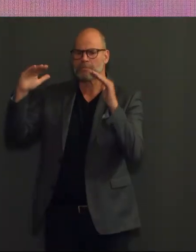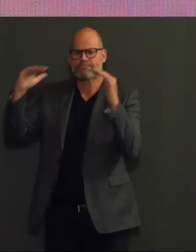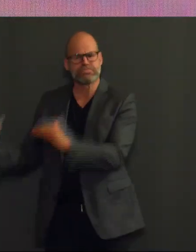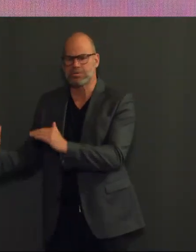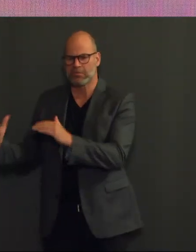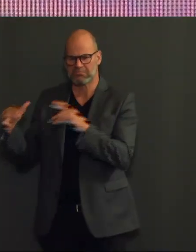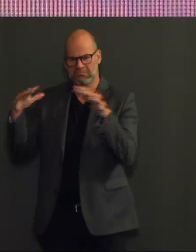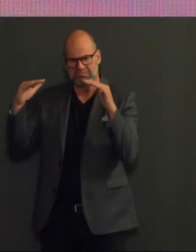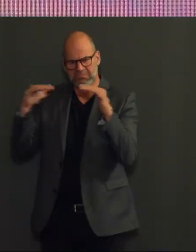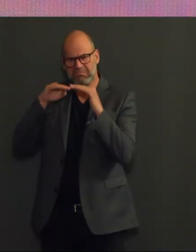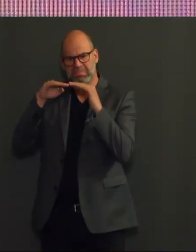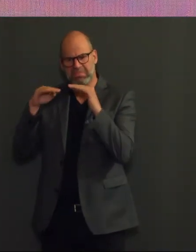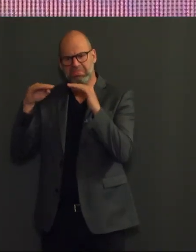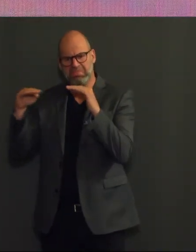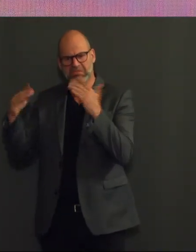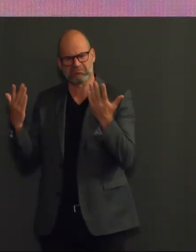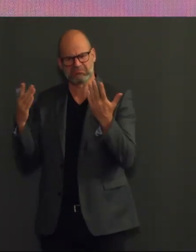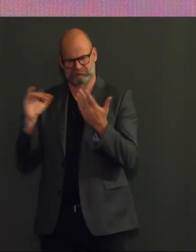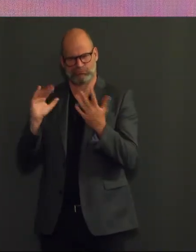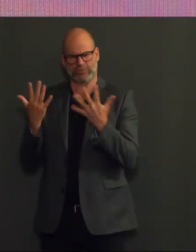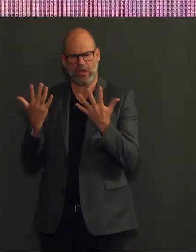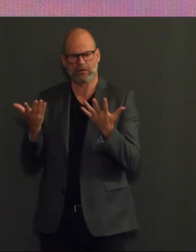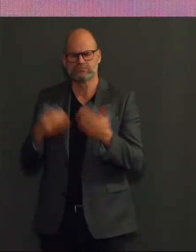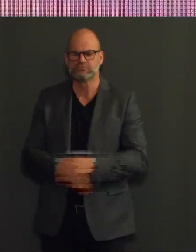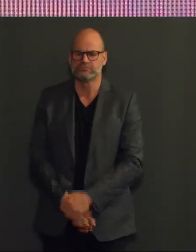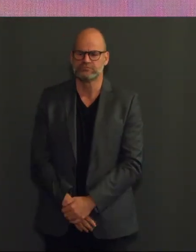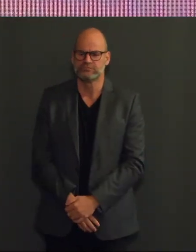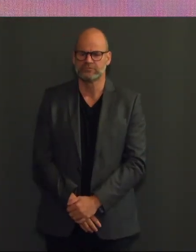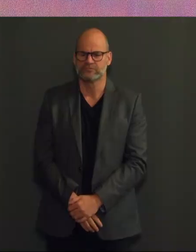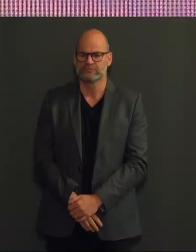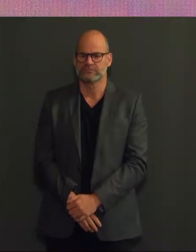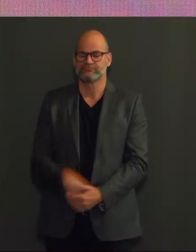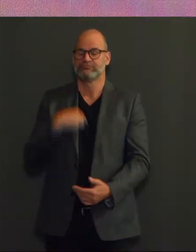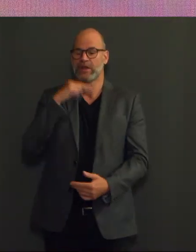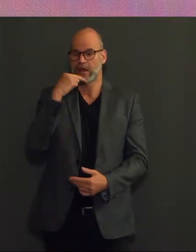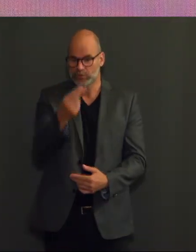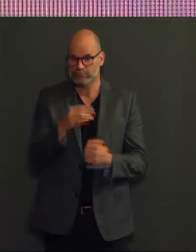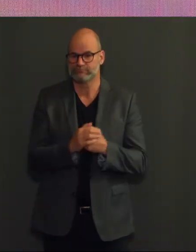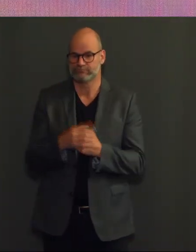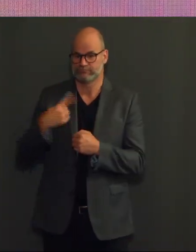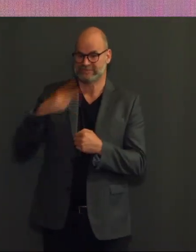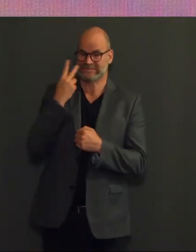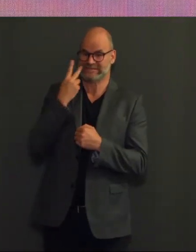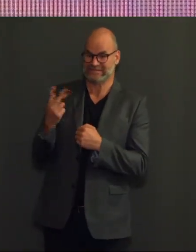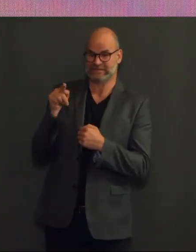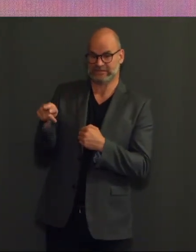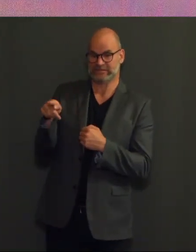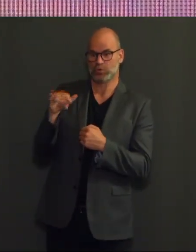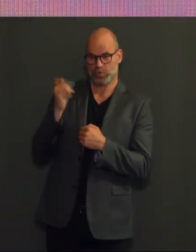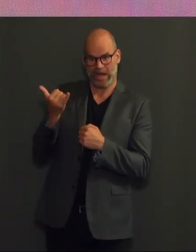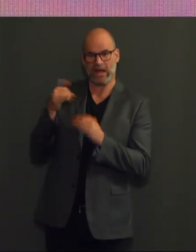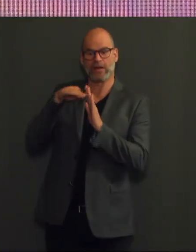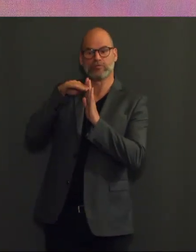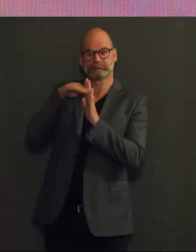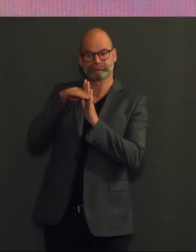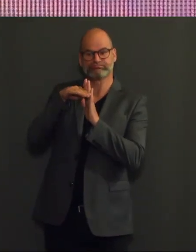momenteel toch al een tijdje zien is dat de bedden op intensieve zorg afnemen aan een vrij stabiel tempo. Dus we zien daar momenteel nog niet echt een grote